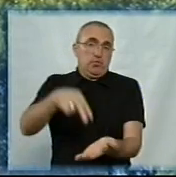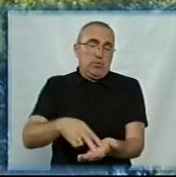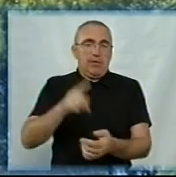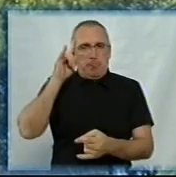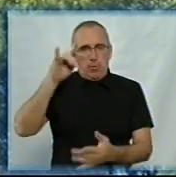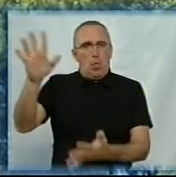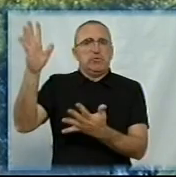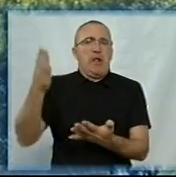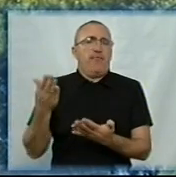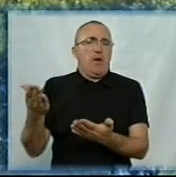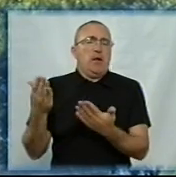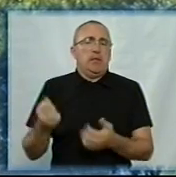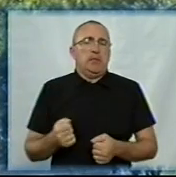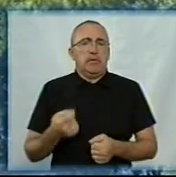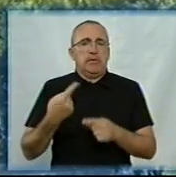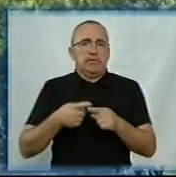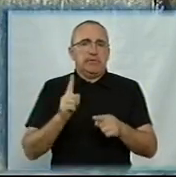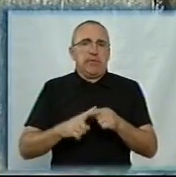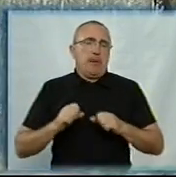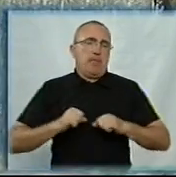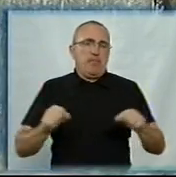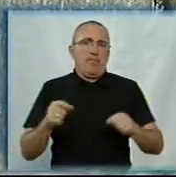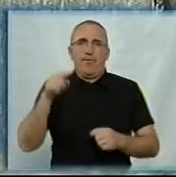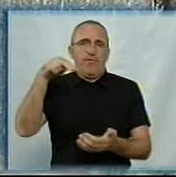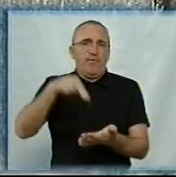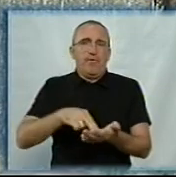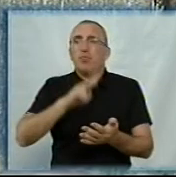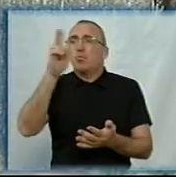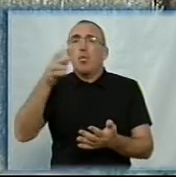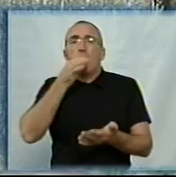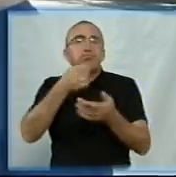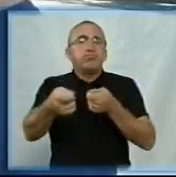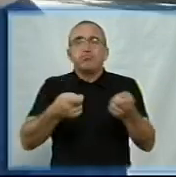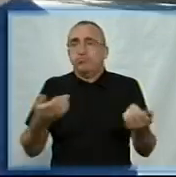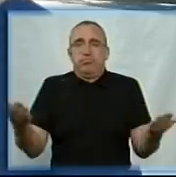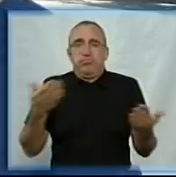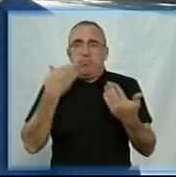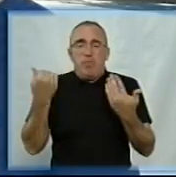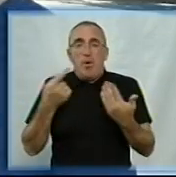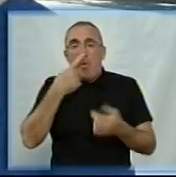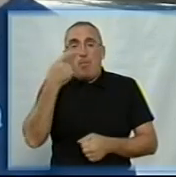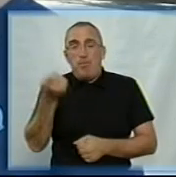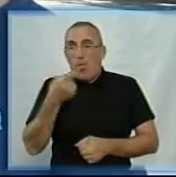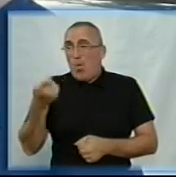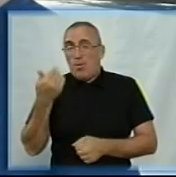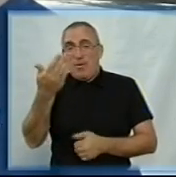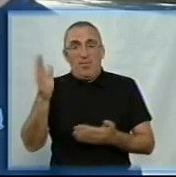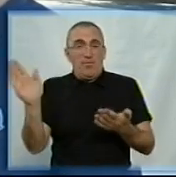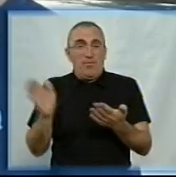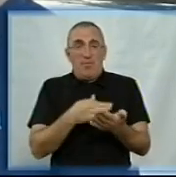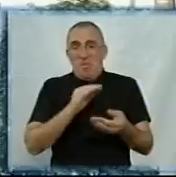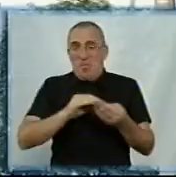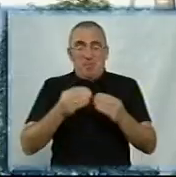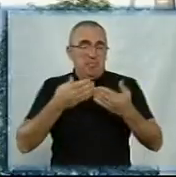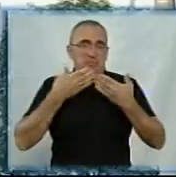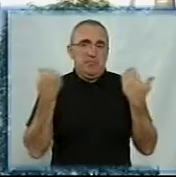прославляє саме цей нібито подвиг. Він не стоїть на балансі ні в якої структури. Бюрократично його демонтувати не має жодної